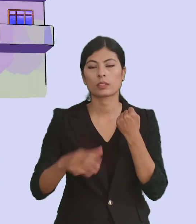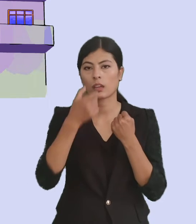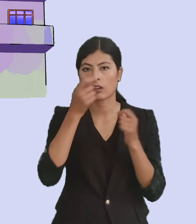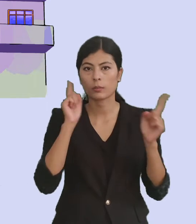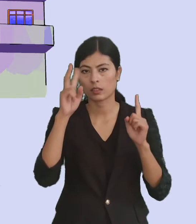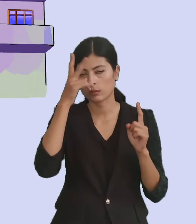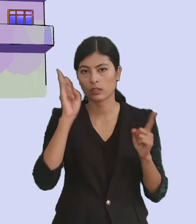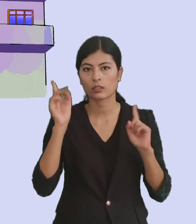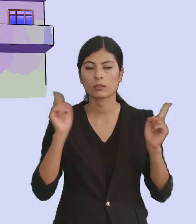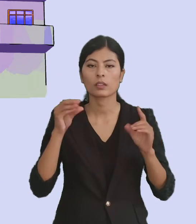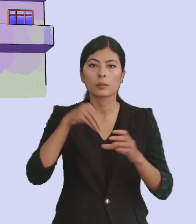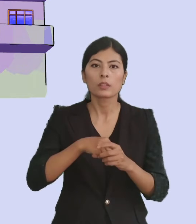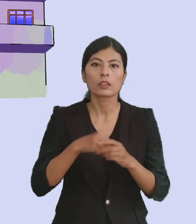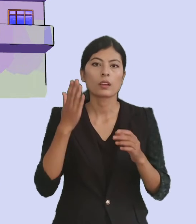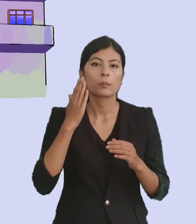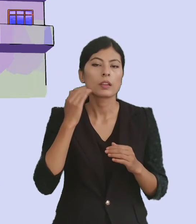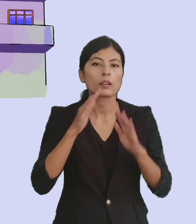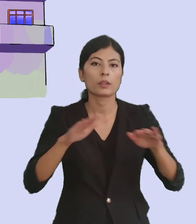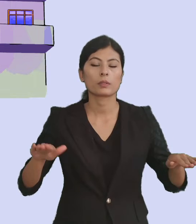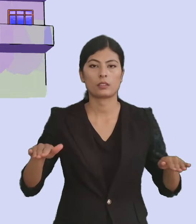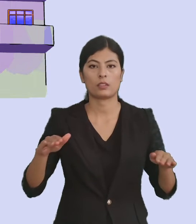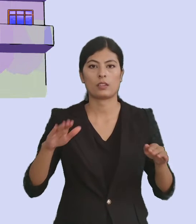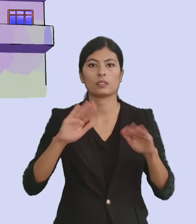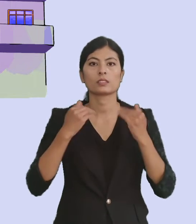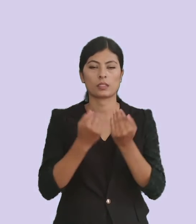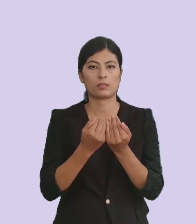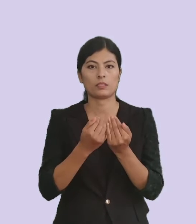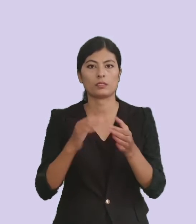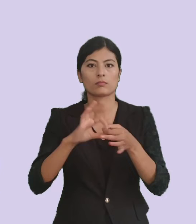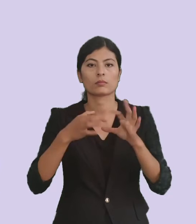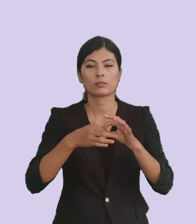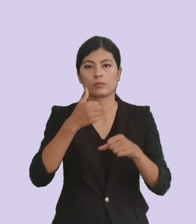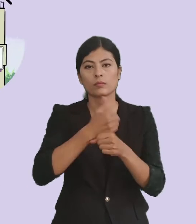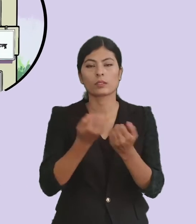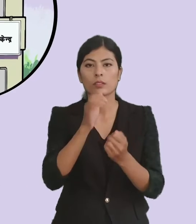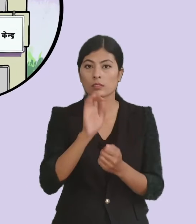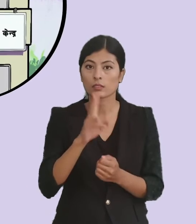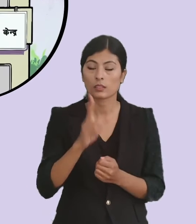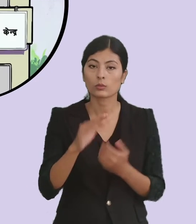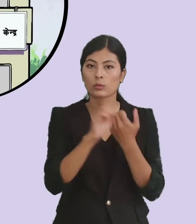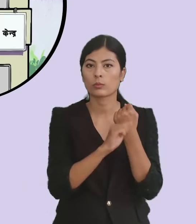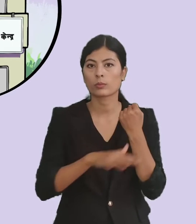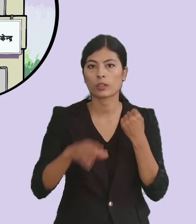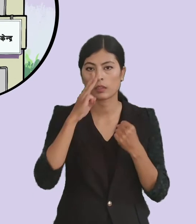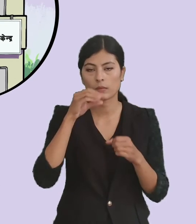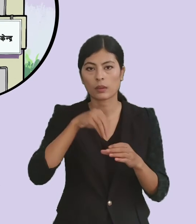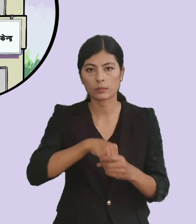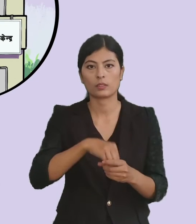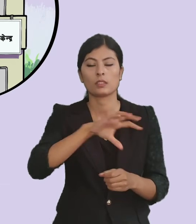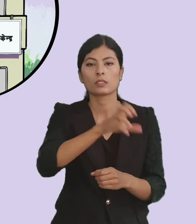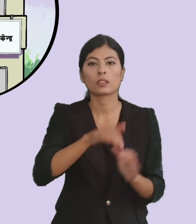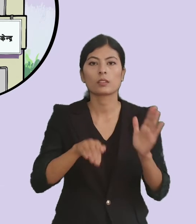साखा चाहें समाधिक भिकास साखा के सम्मोधकत्व में गठन कैल चा सकया आईसन प्रेशन प्रनाली में अपन इस्थान्य